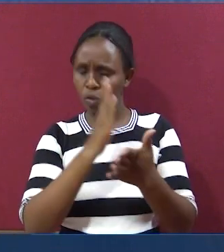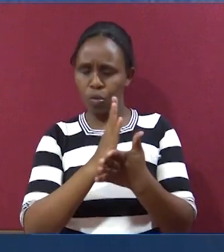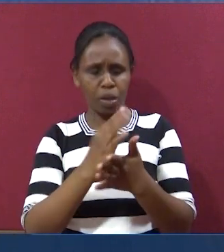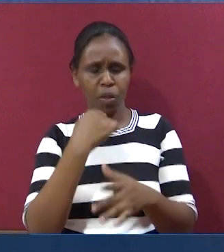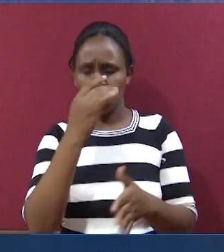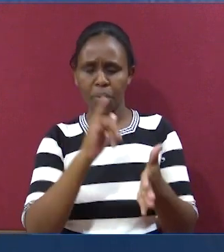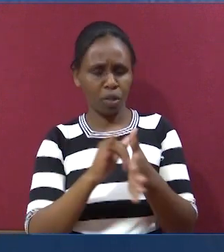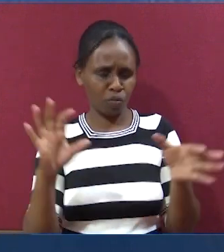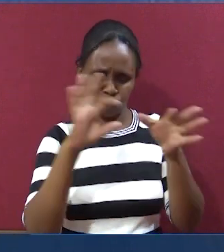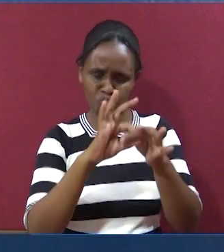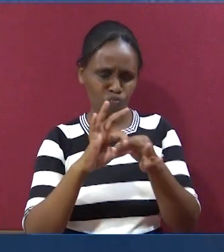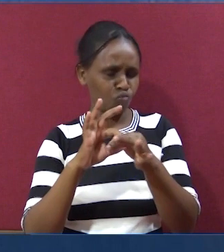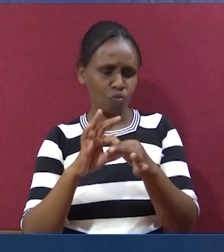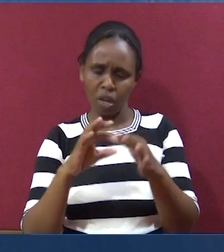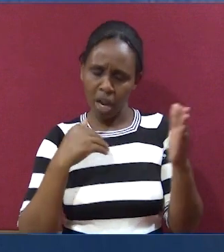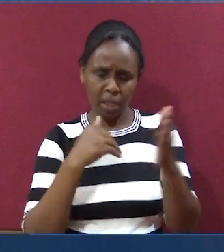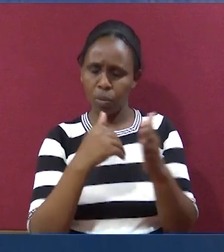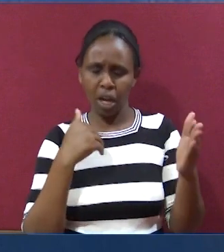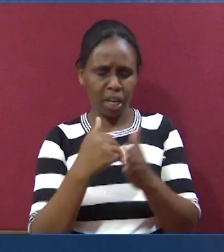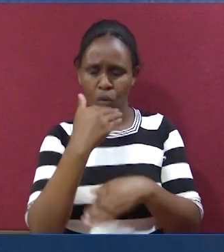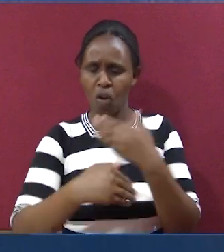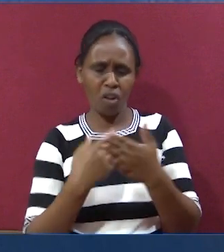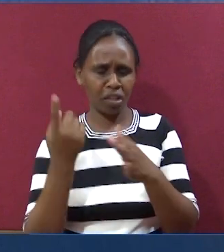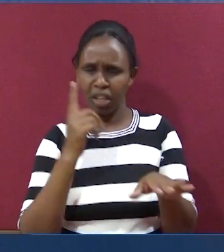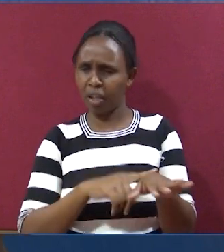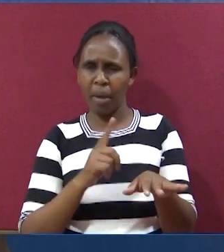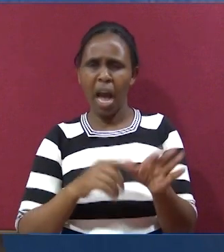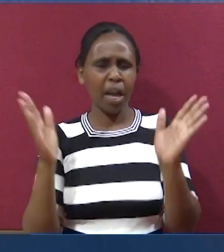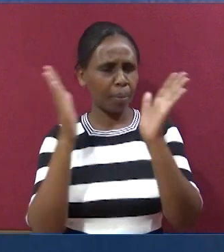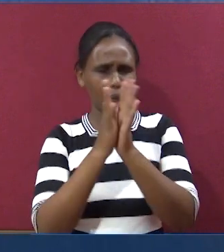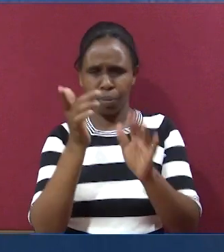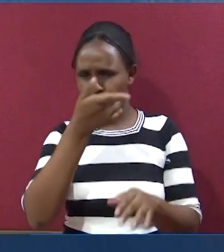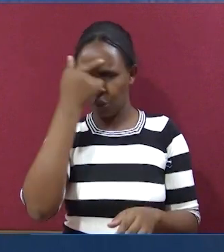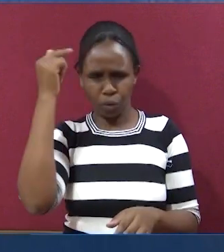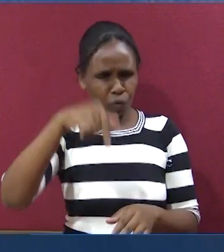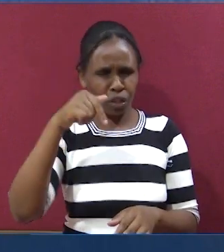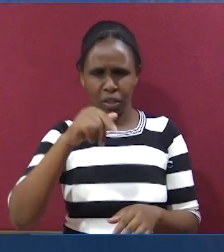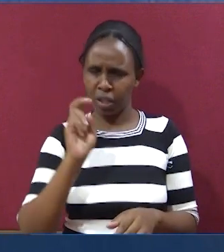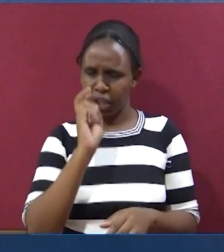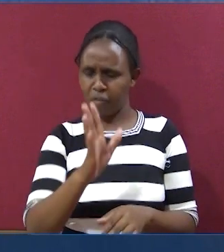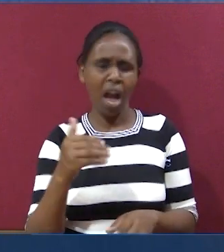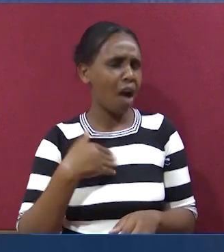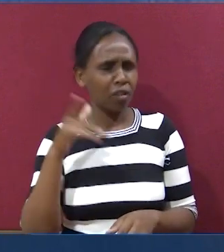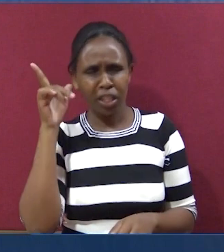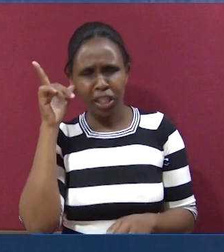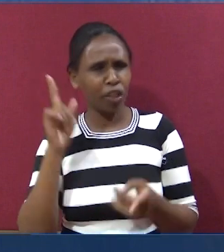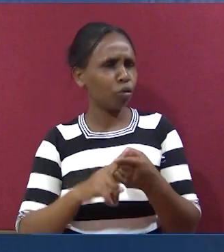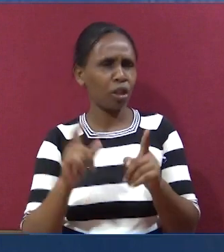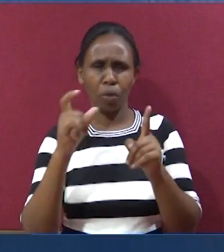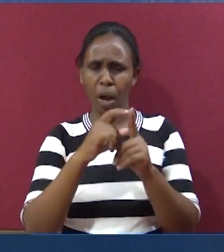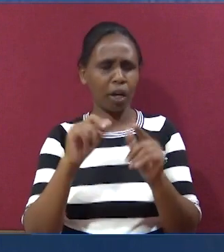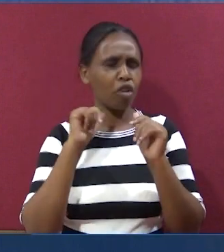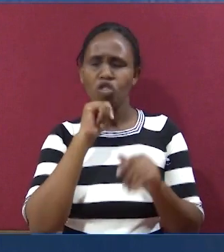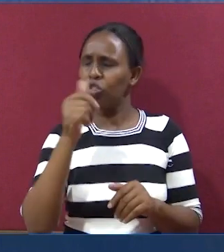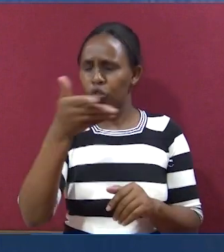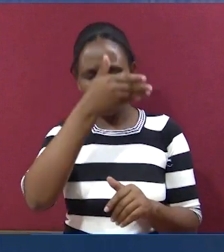li metuambia kwamba tuungane na wewe karibu, karibu kila wakati. E, mungu naomba ni kwanjili ya mtanzamaji asubu ya leo. Aliesikia